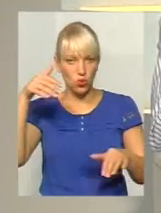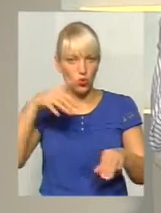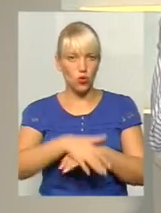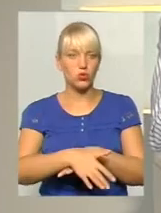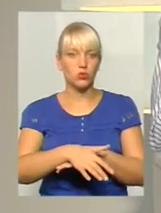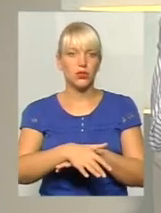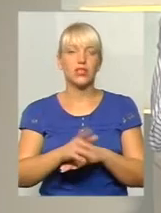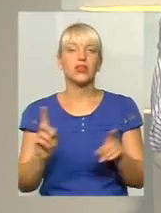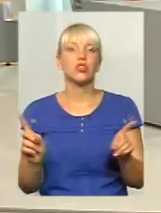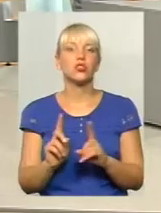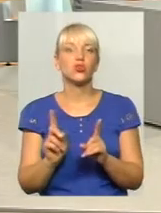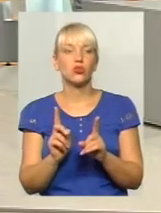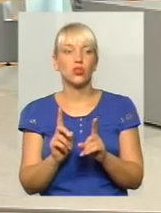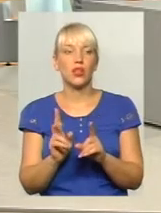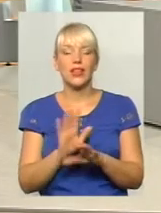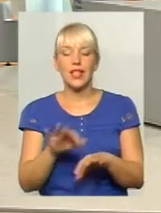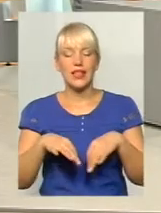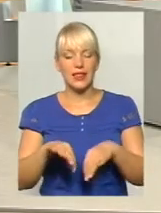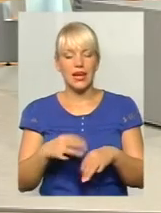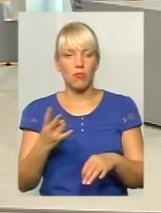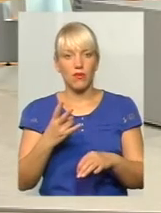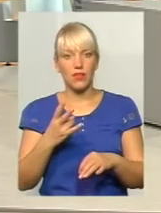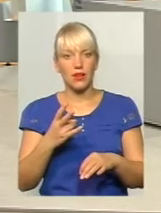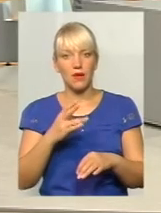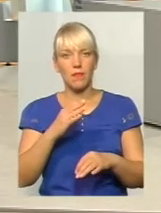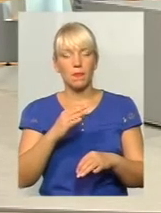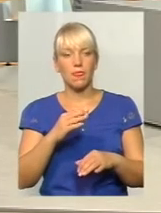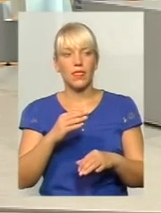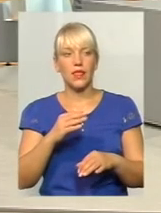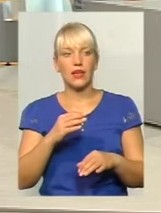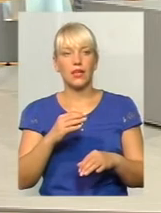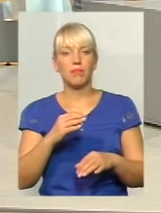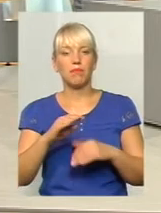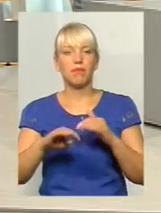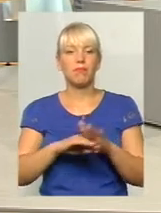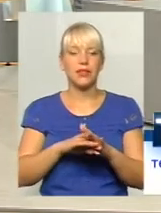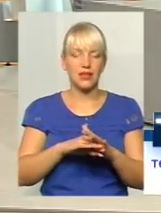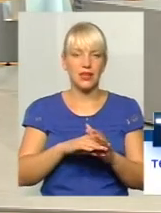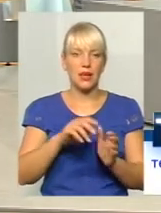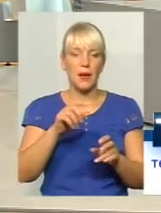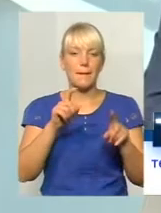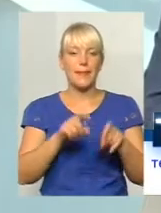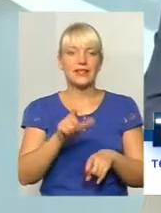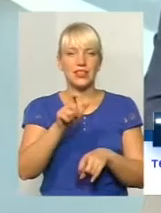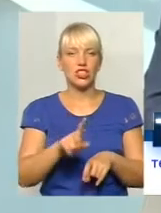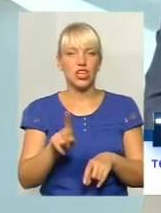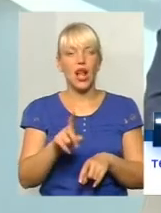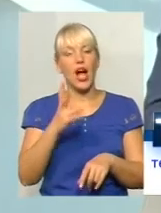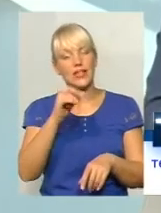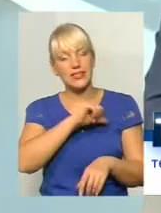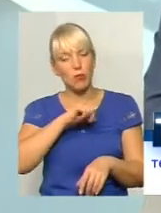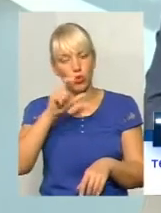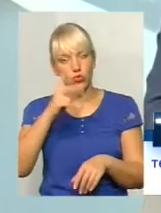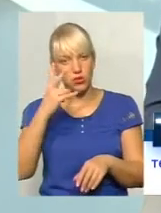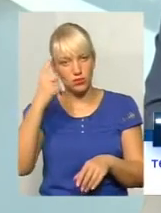не транспорт повинен під пасажира підстраїватися, а пасажир під транспорт, щоб воно було взаємодією, правильно? Щоб пасажир